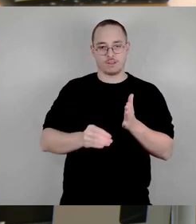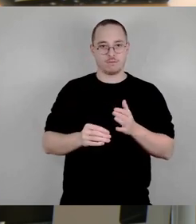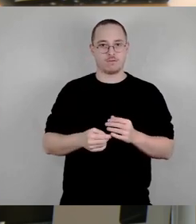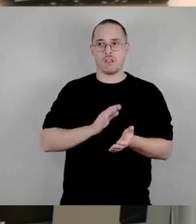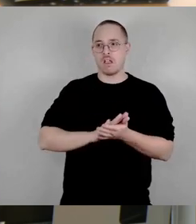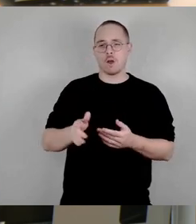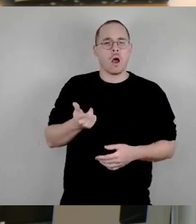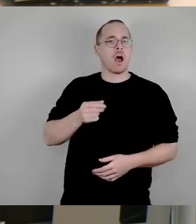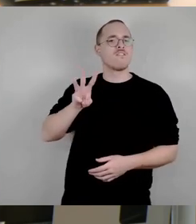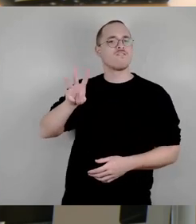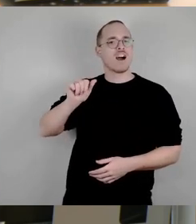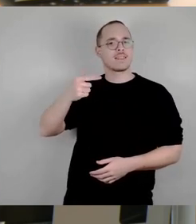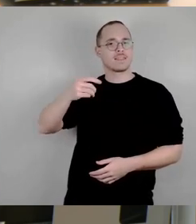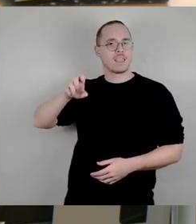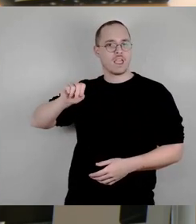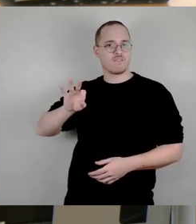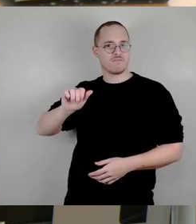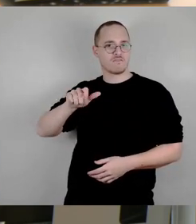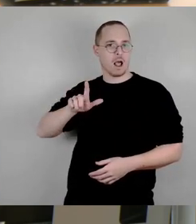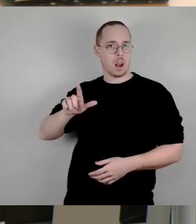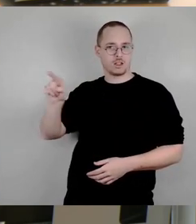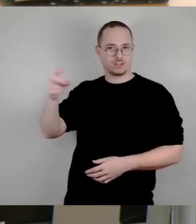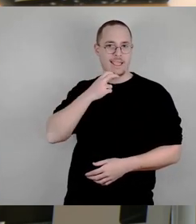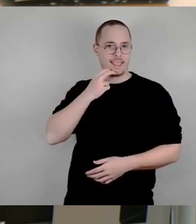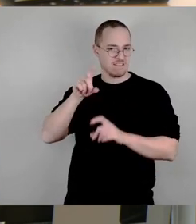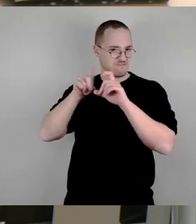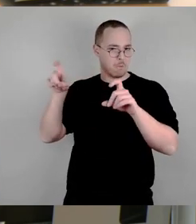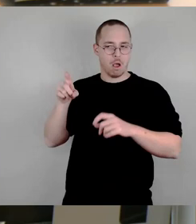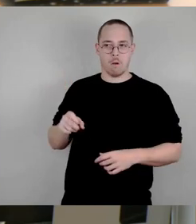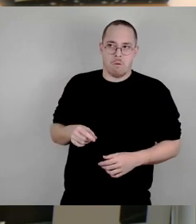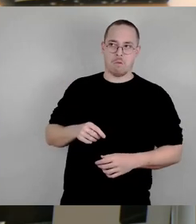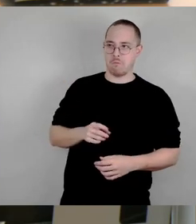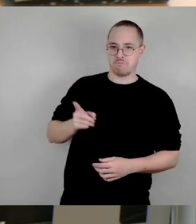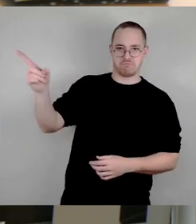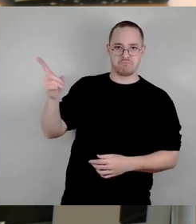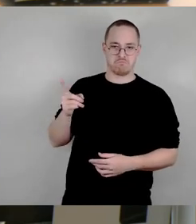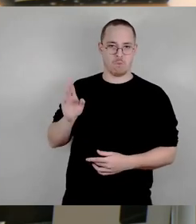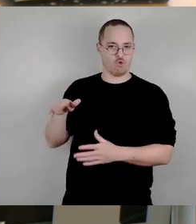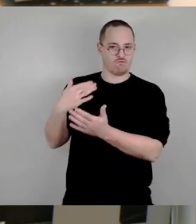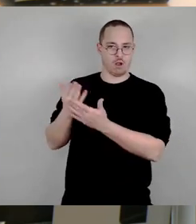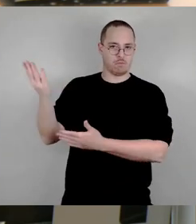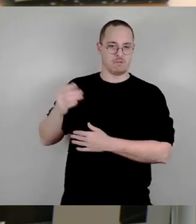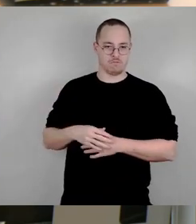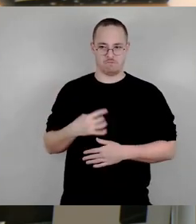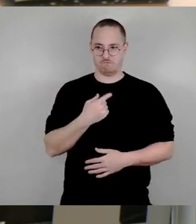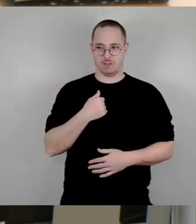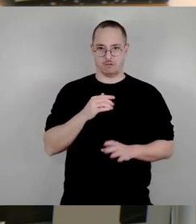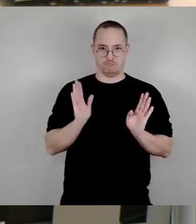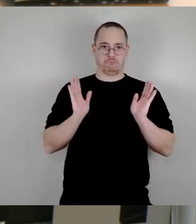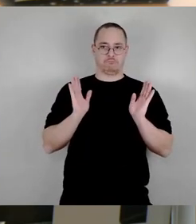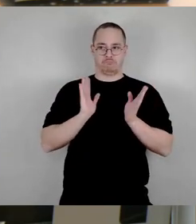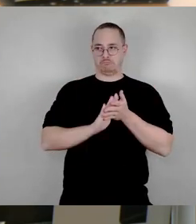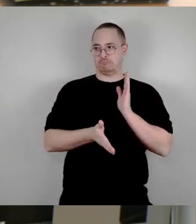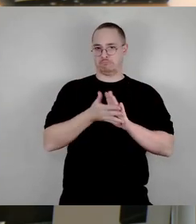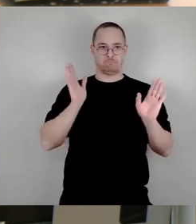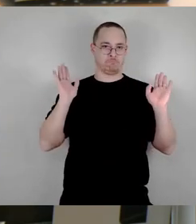dem Motto, das ist deren Sache, das geht uns ja nichts an. Aus meiner Sicht wäre das verfehlt und würde den Konsequenzen, die sich für